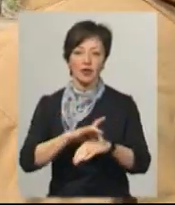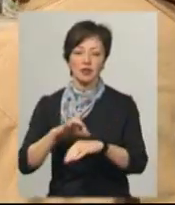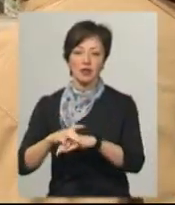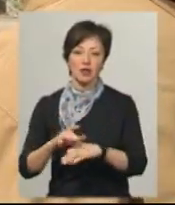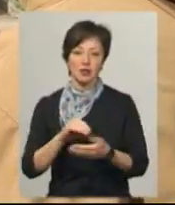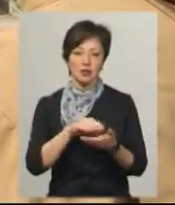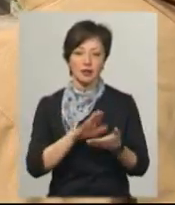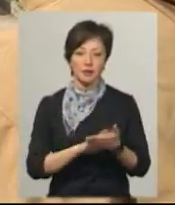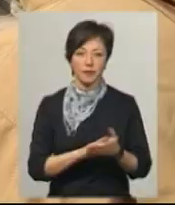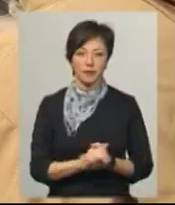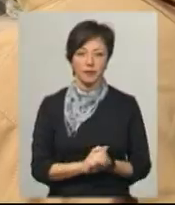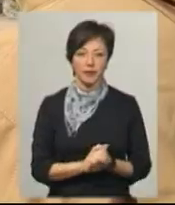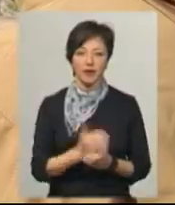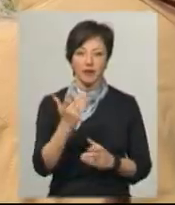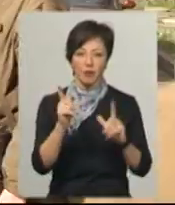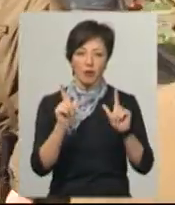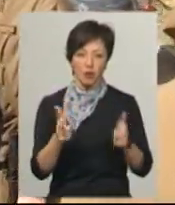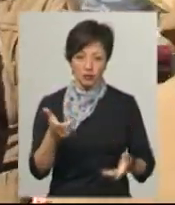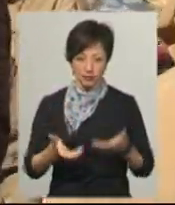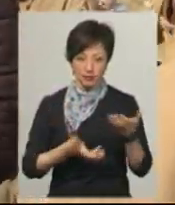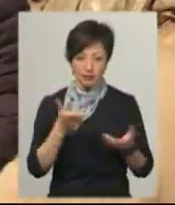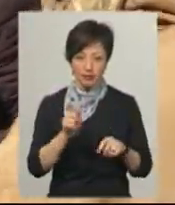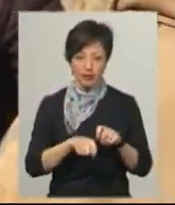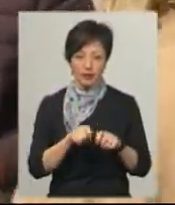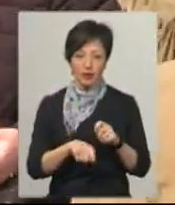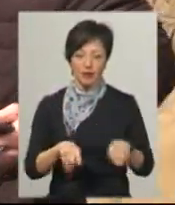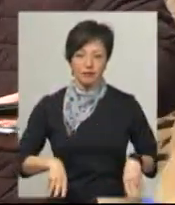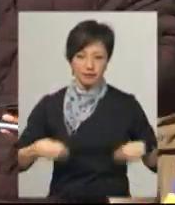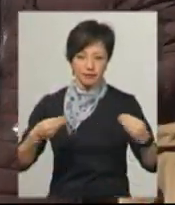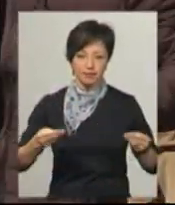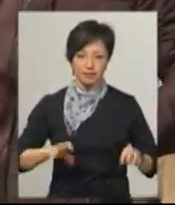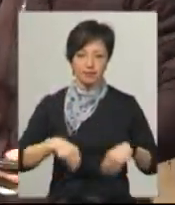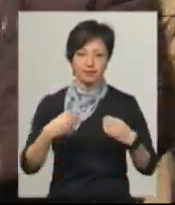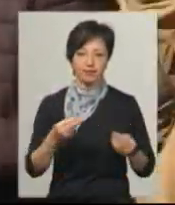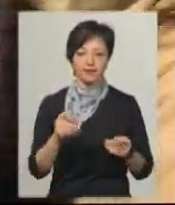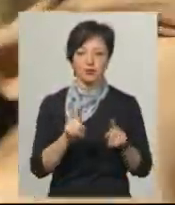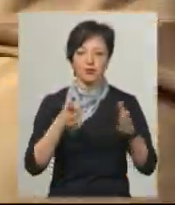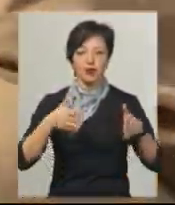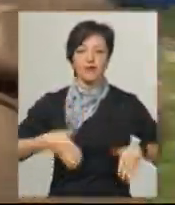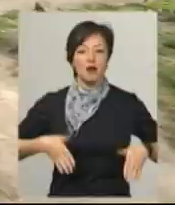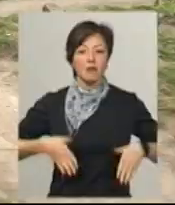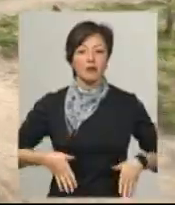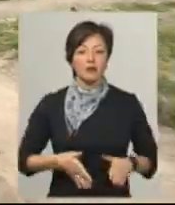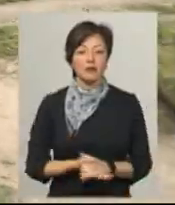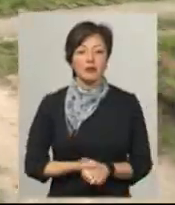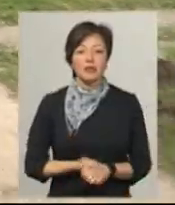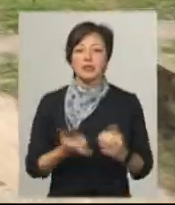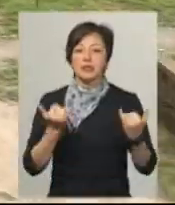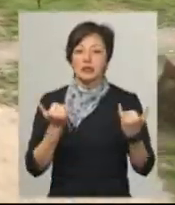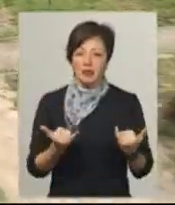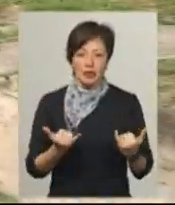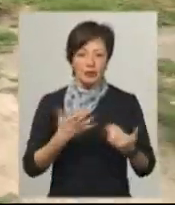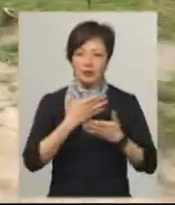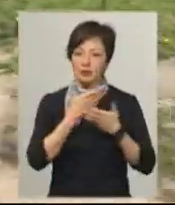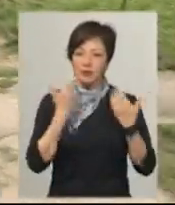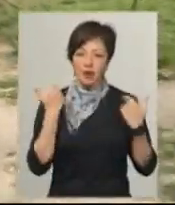Ви погоджуєтесь пройти поверхневу перевірку? Так, добре. Наявність карманів, будь ласка, вилежить на лавочку. Зараз не фіксують